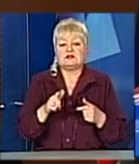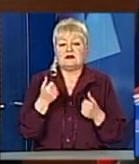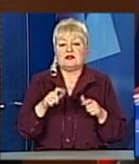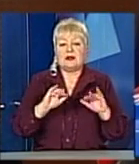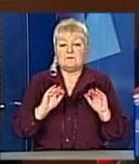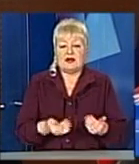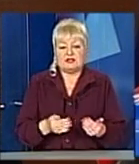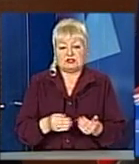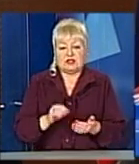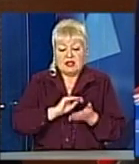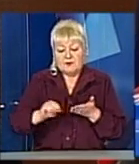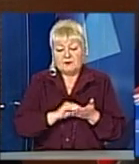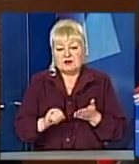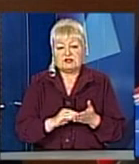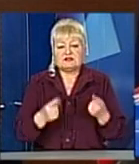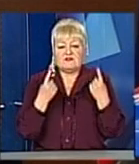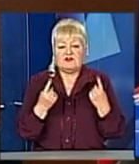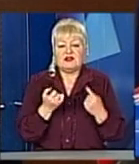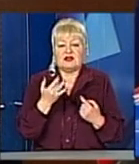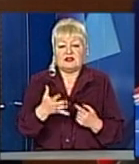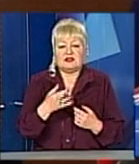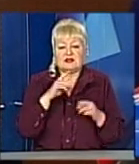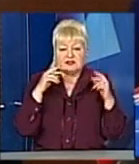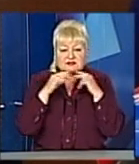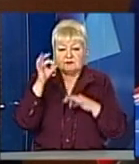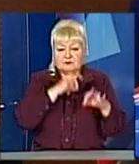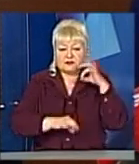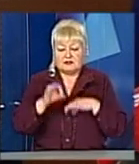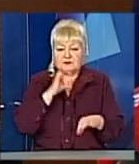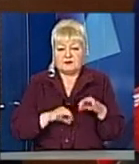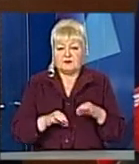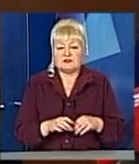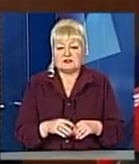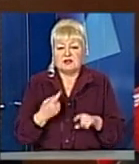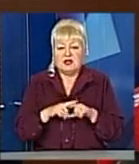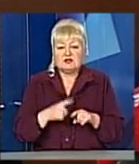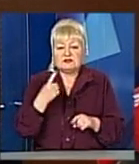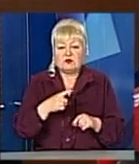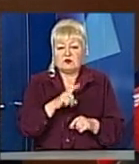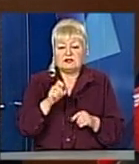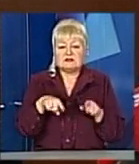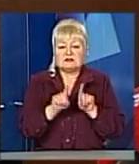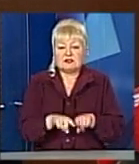призначається велика кількість препаратів медичних, тобто так звана поліпрагмазія. Ми знаємо, що це є один з таких